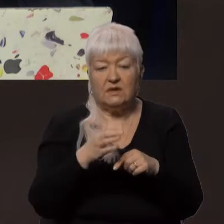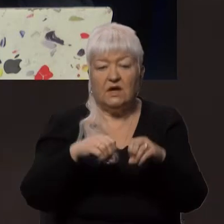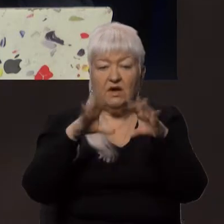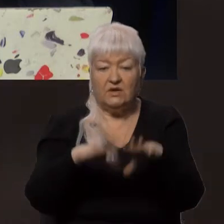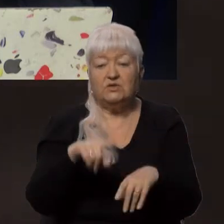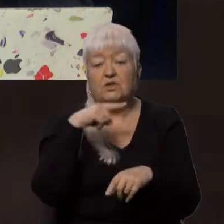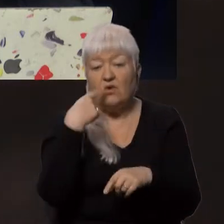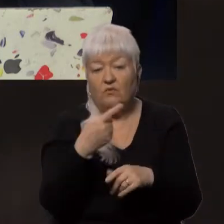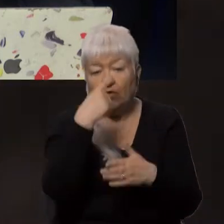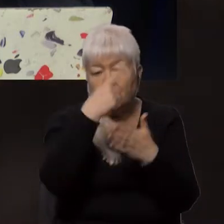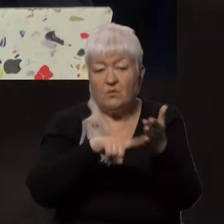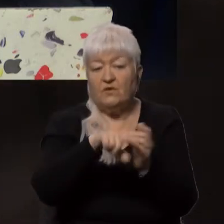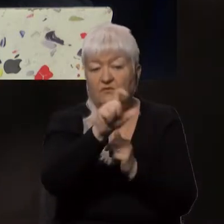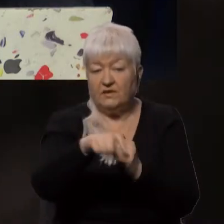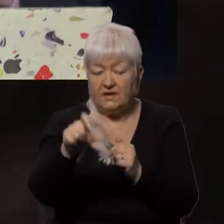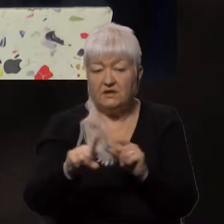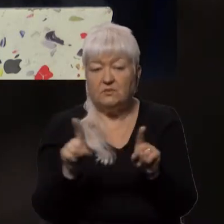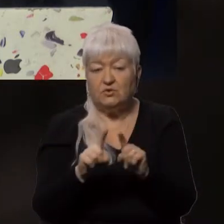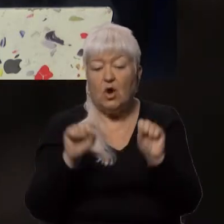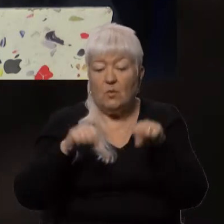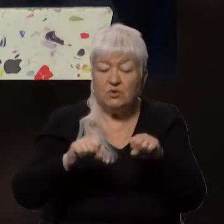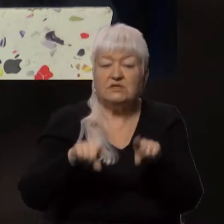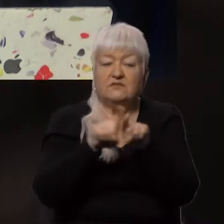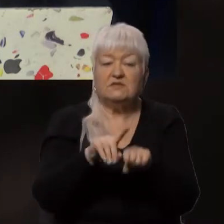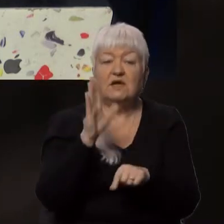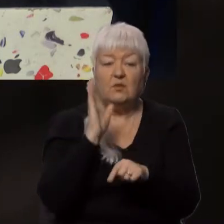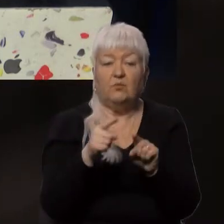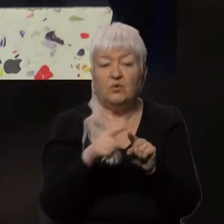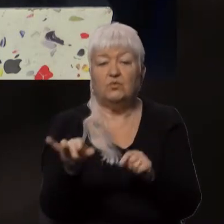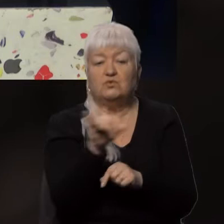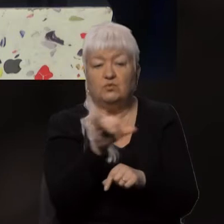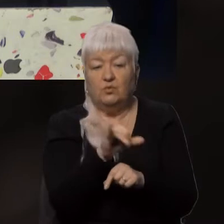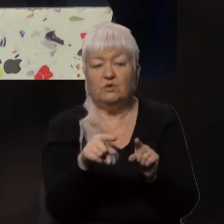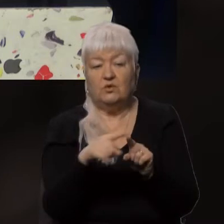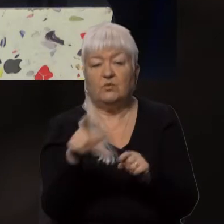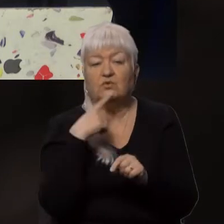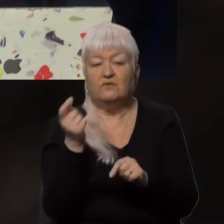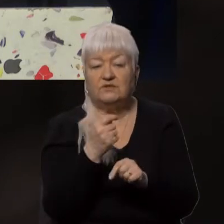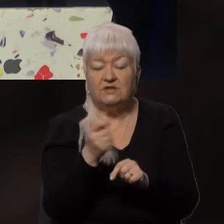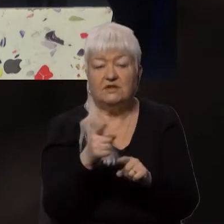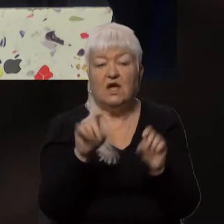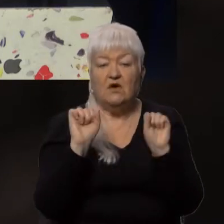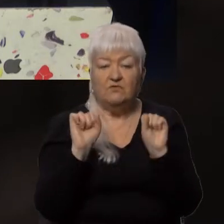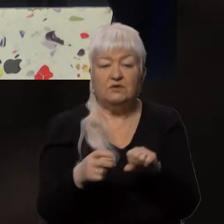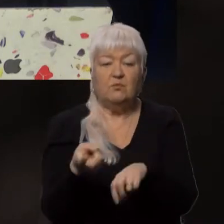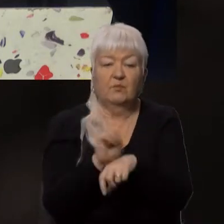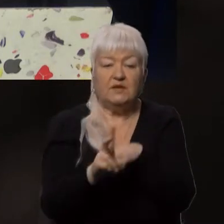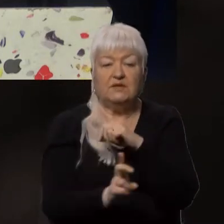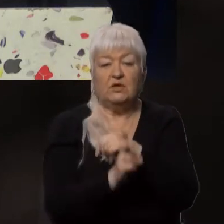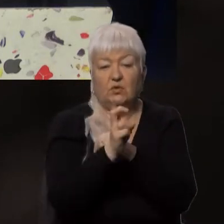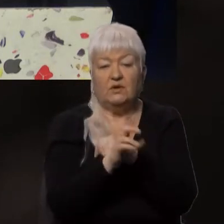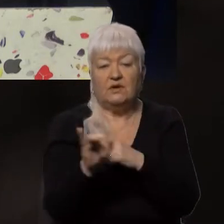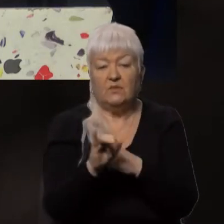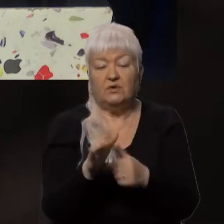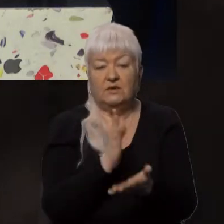вірянам, що все ж таки можливість така буде, впродовж суботи, впродовж неділі вони зможуть прийти до храму і